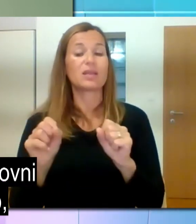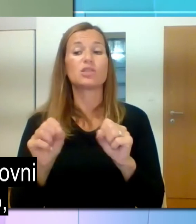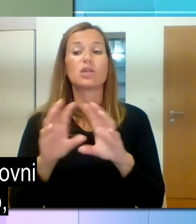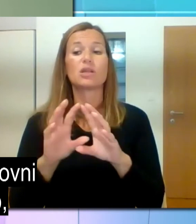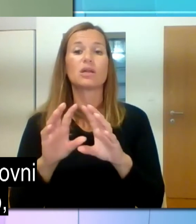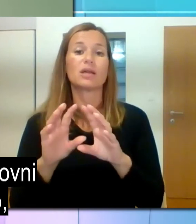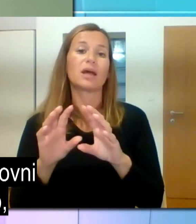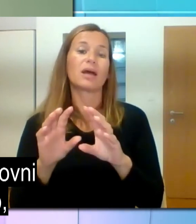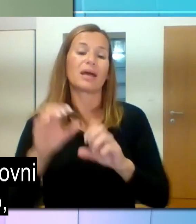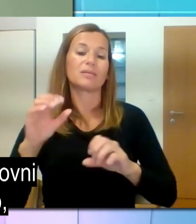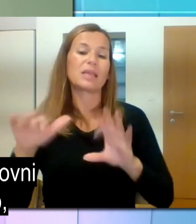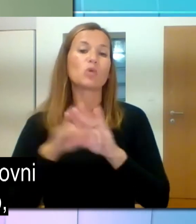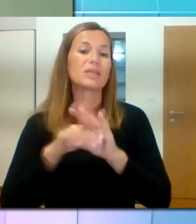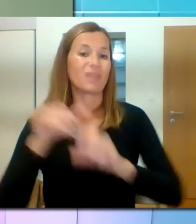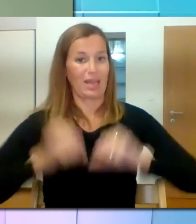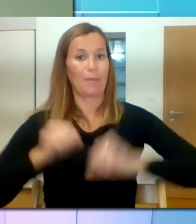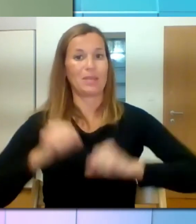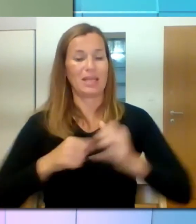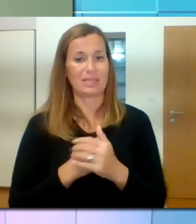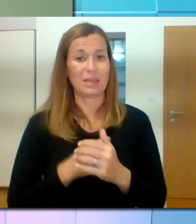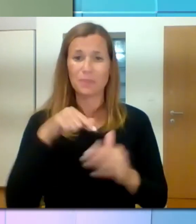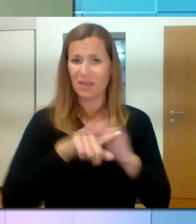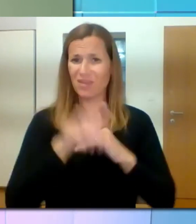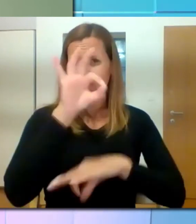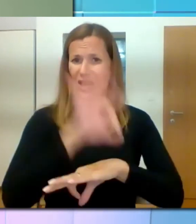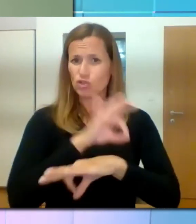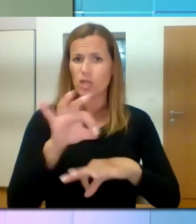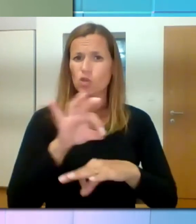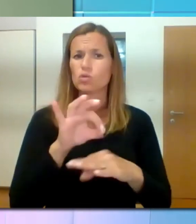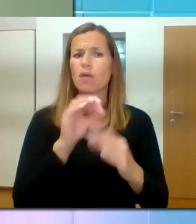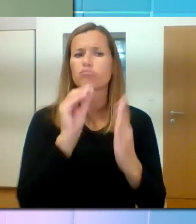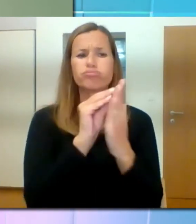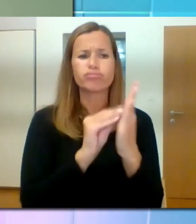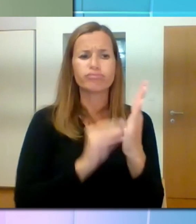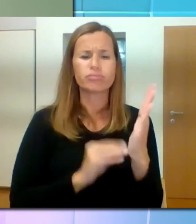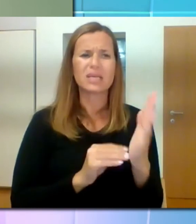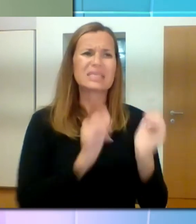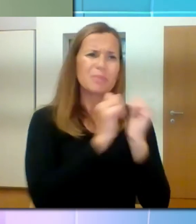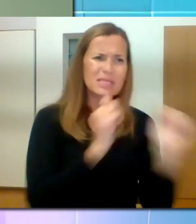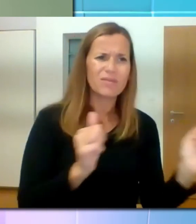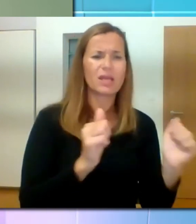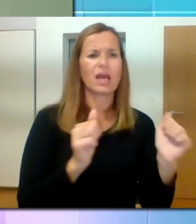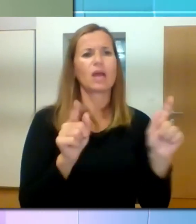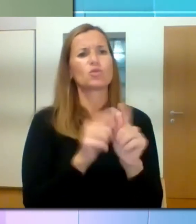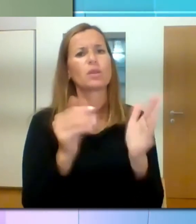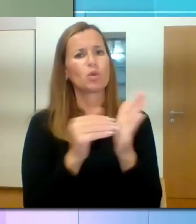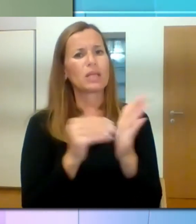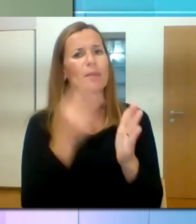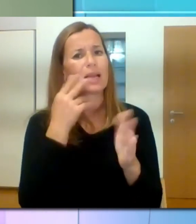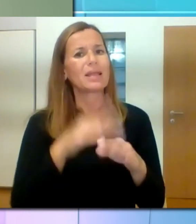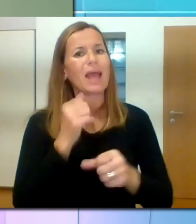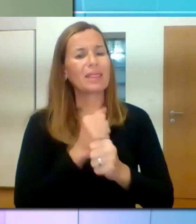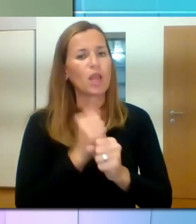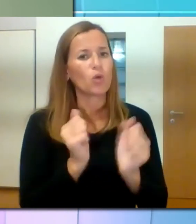tudi glede na delovni proces in delovno mesto, ki ga oseba z omejitvami upravlja, ter predlaga primerno